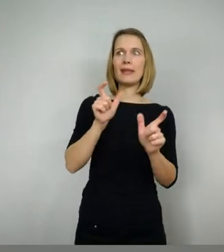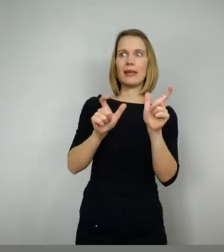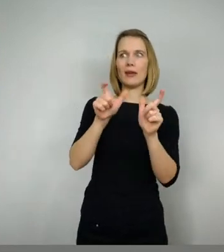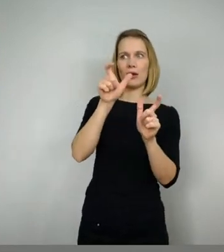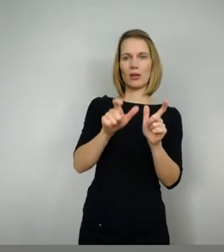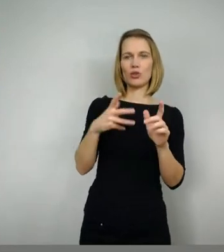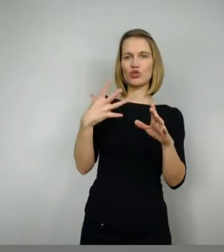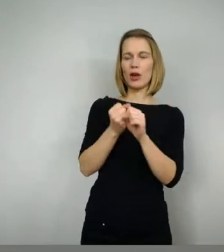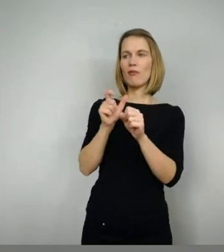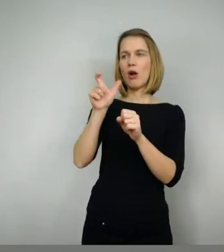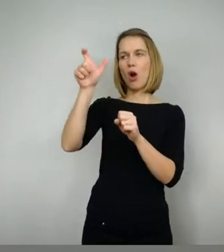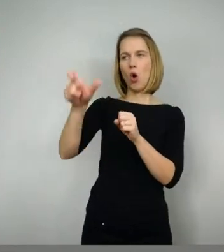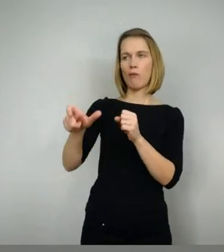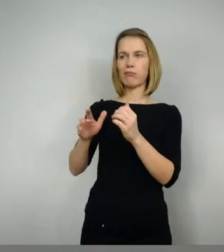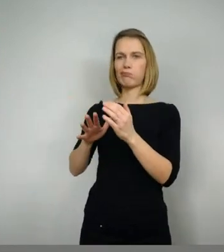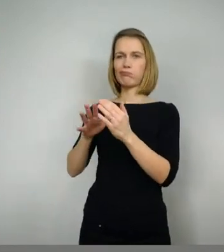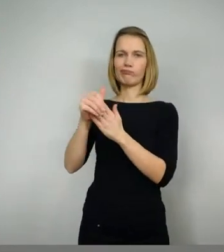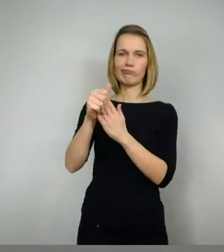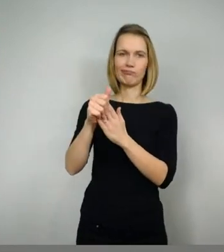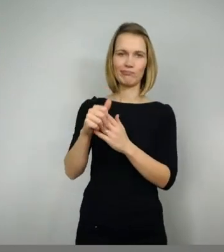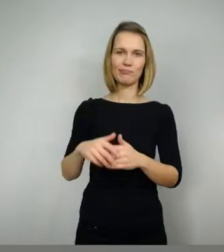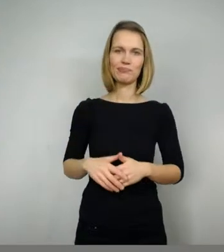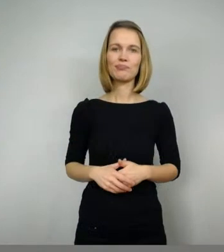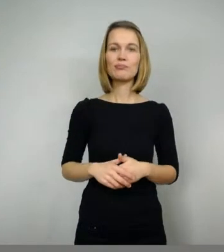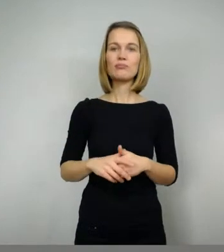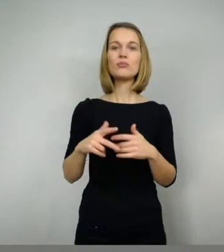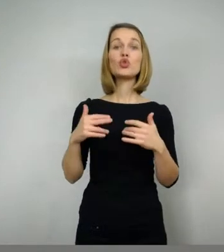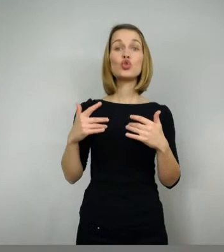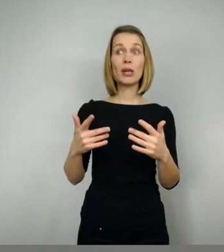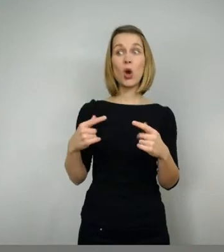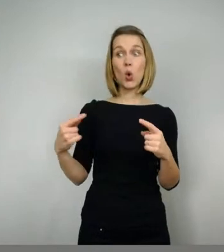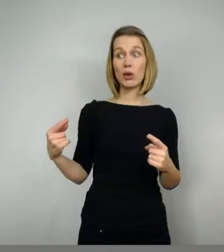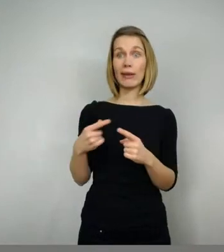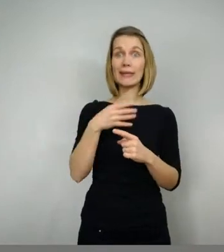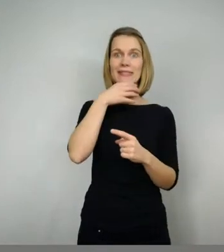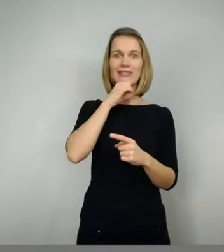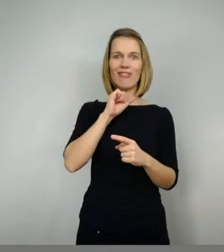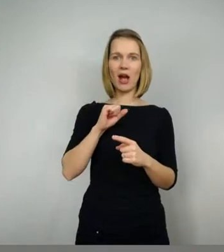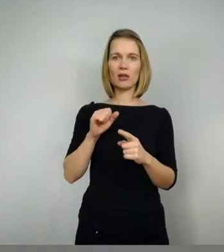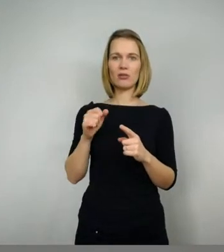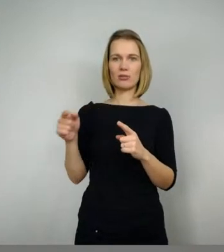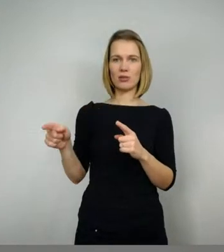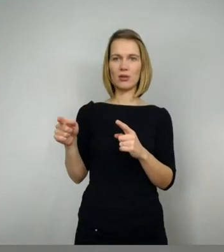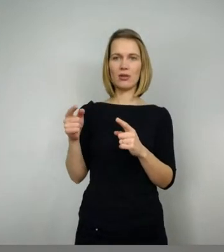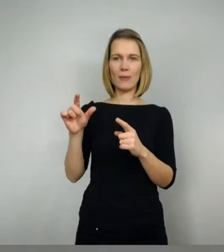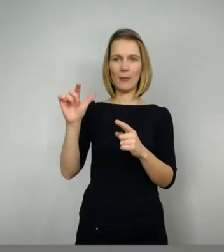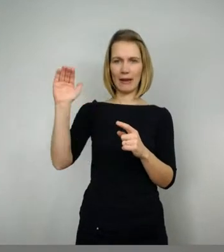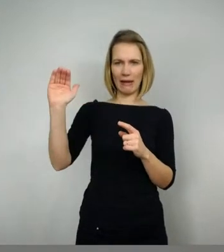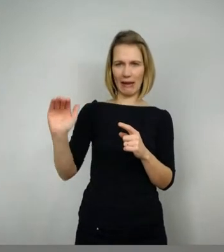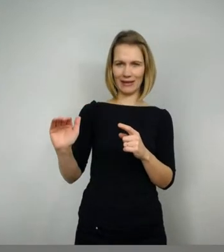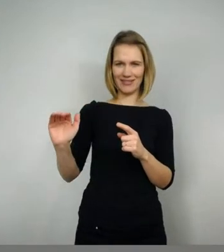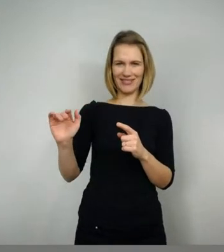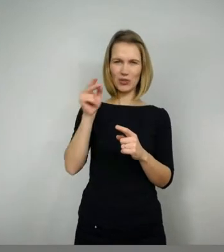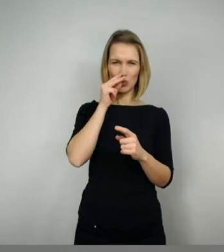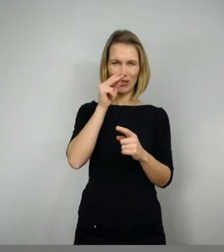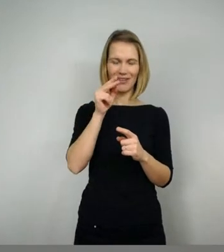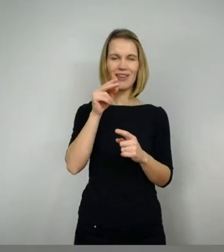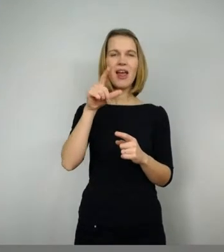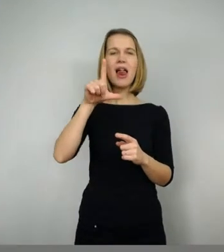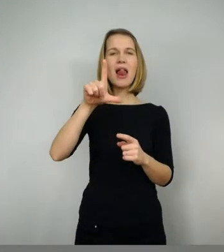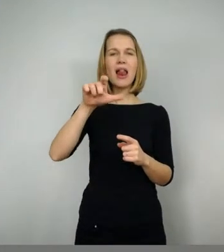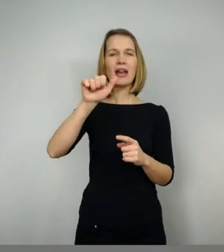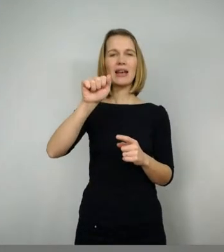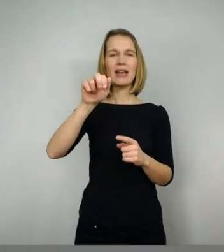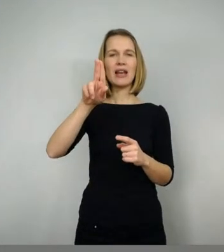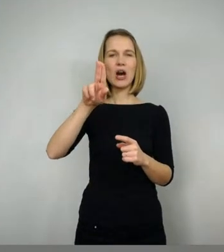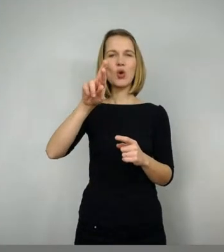letztendlich. Auch gegen Zwerge kämpft Dietrich, hier zum Beispiel gegen den Zwerg Laurin, also der Kleine. Der hat einen wunderschönen Rosengarten,